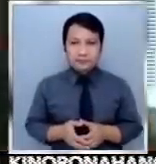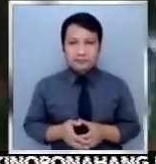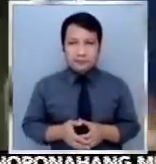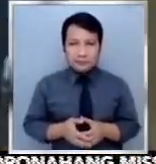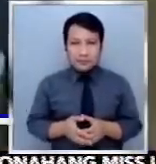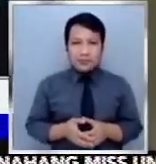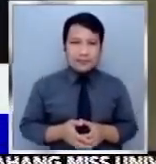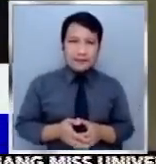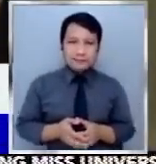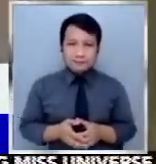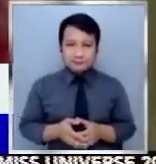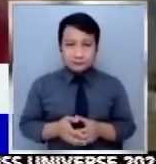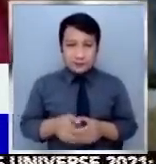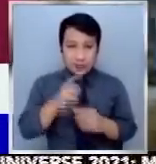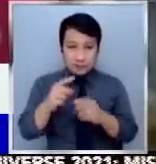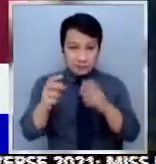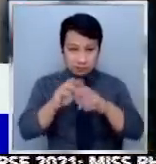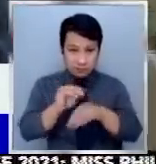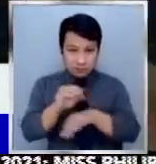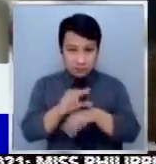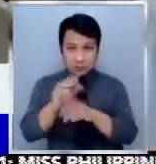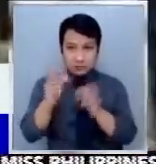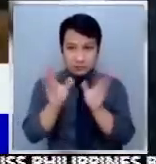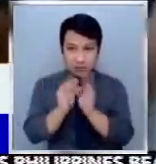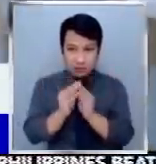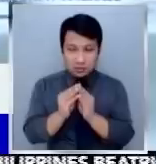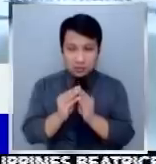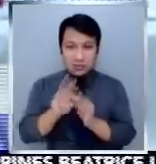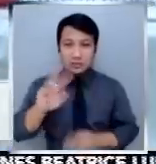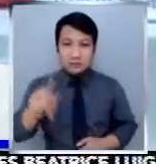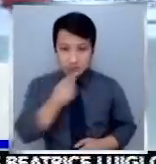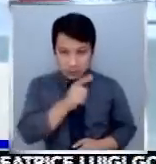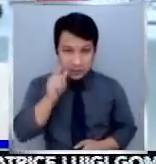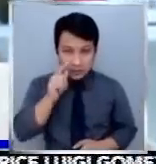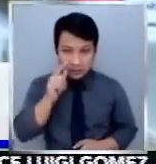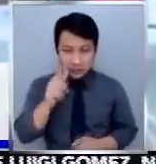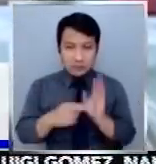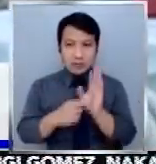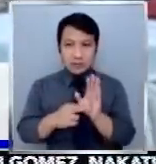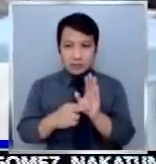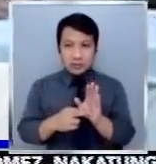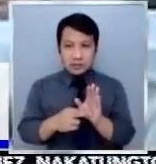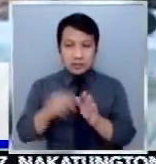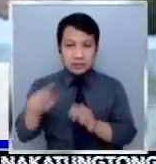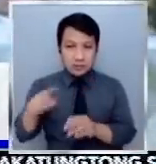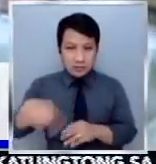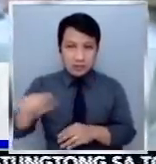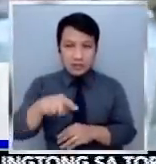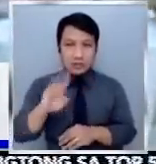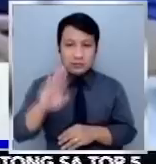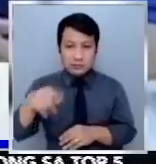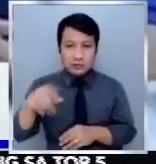Sa isang consultative meeting ni Vice President Lenny Robredo sa mga kinatawan ng Business Process Outsourcing o BPO sa